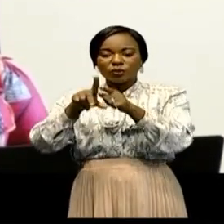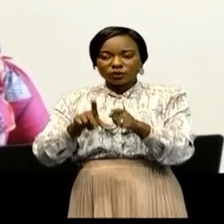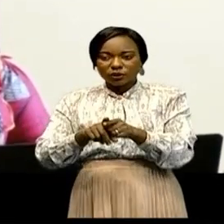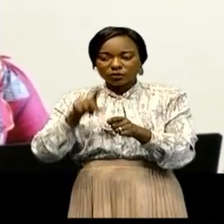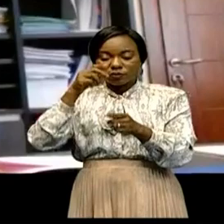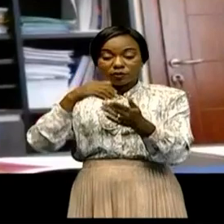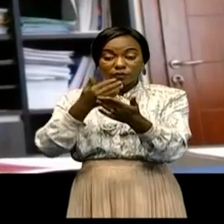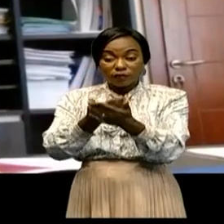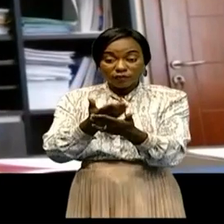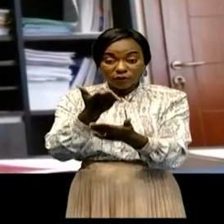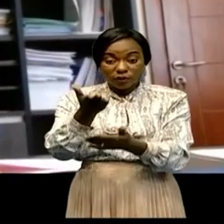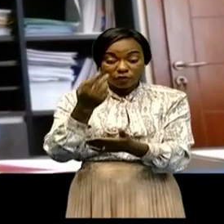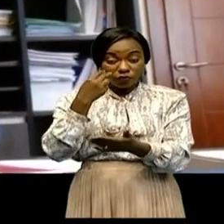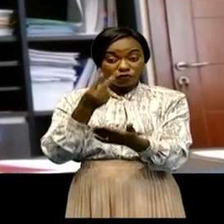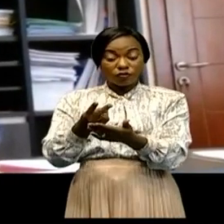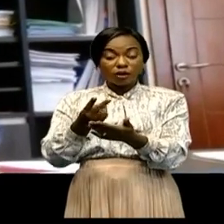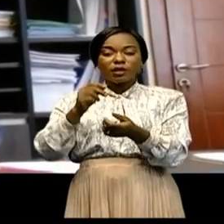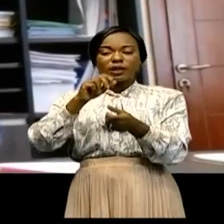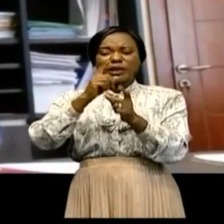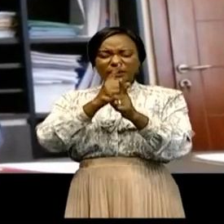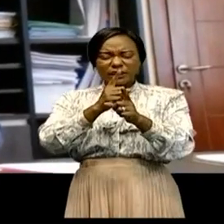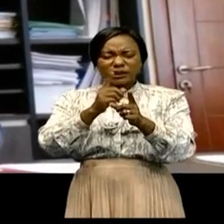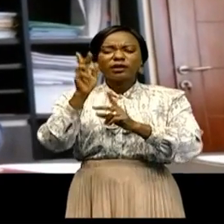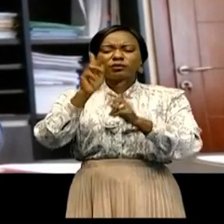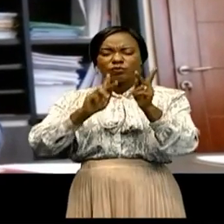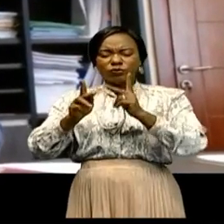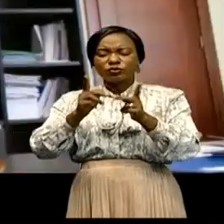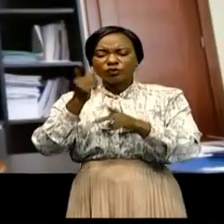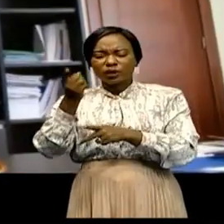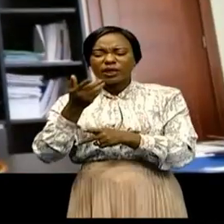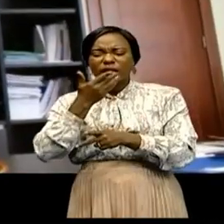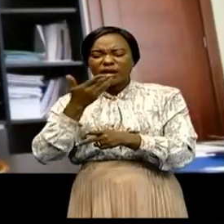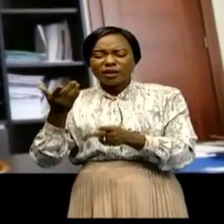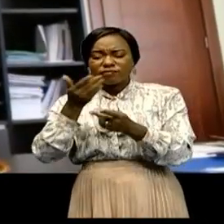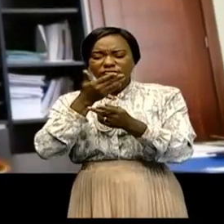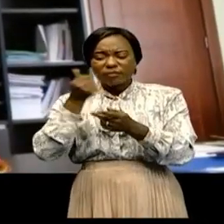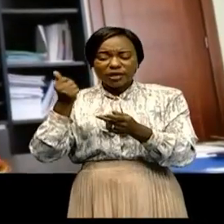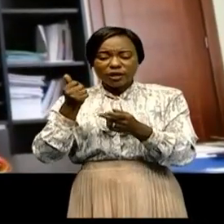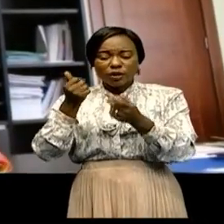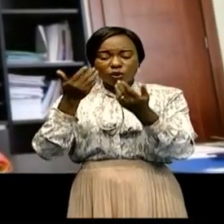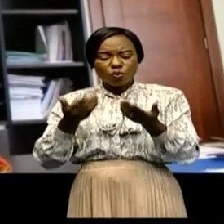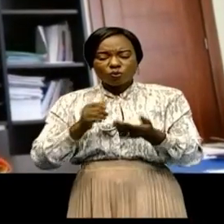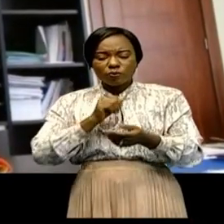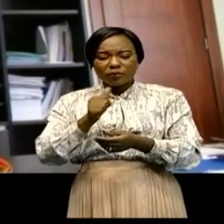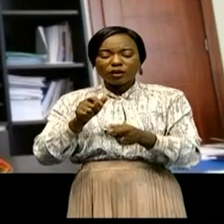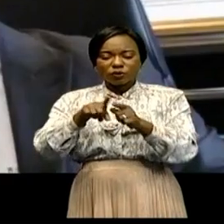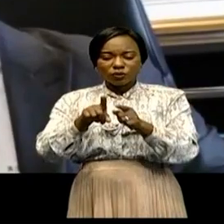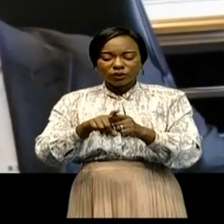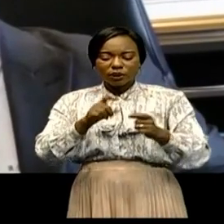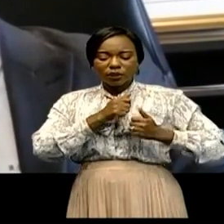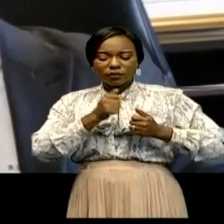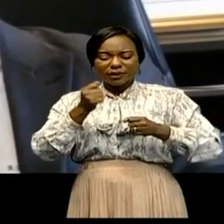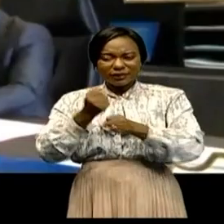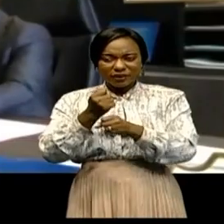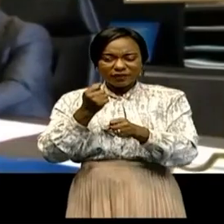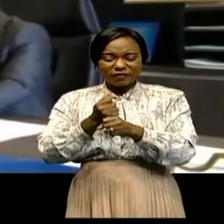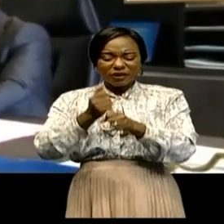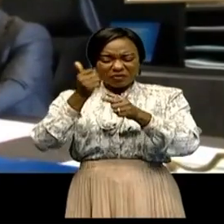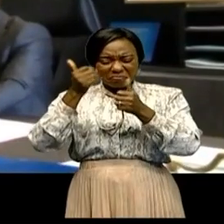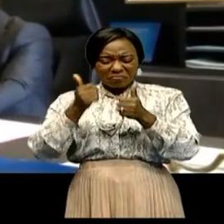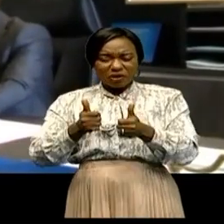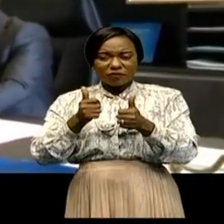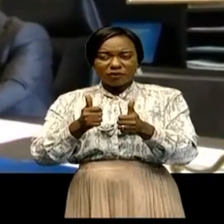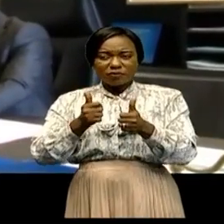se rassurer de la sécurité de la population et de leurs biens. À l'heure qu'il est, l'armée travaille pour mettre définitivement fin